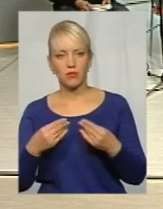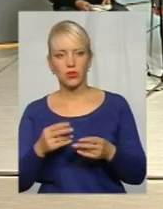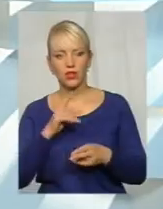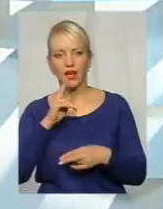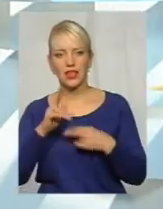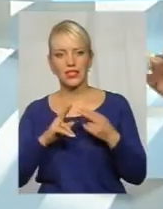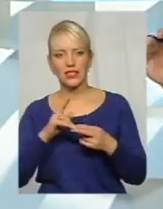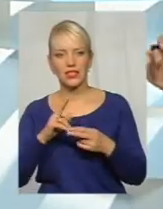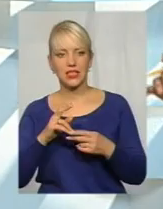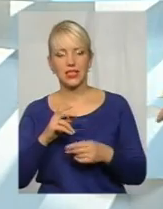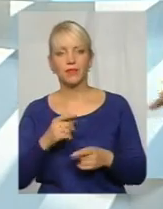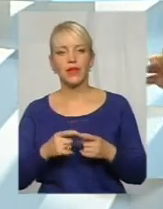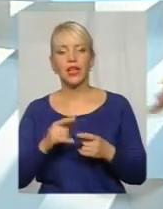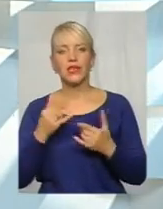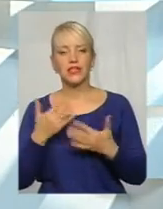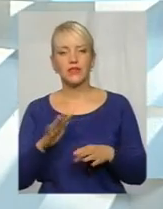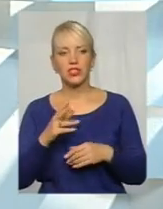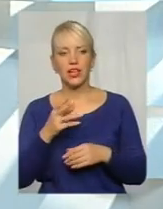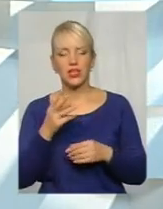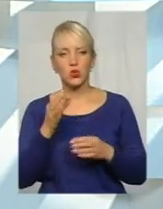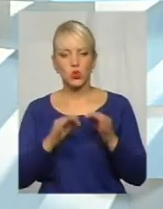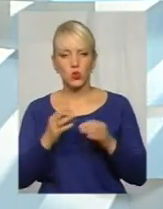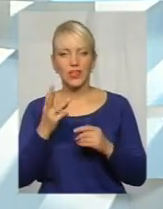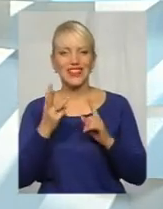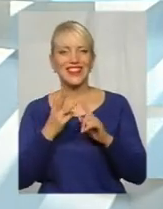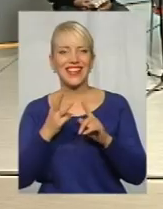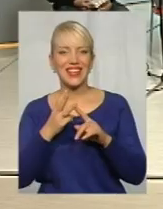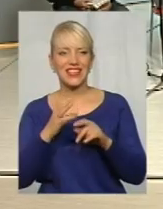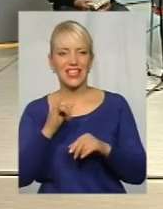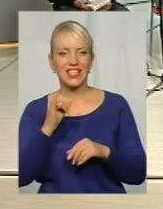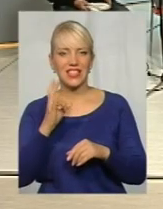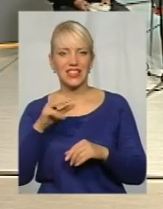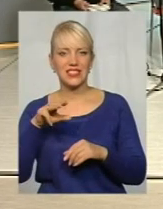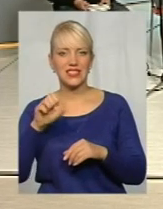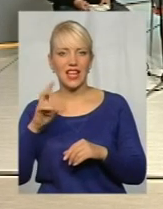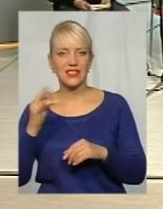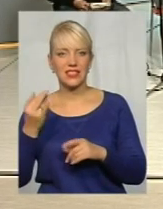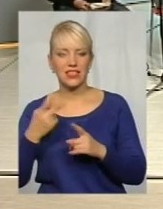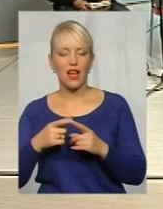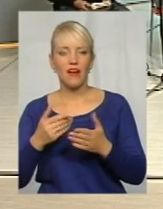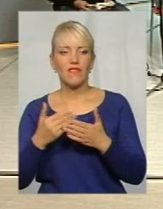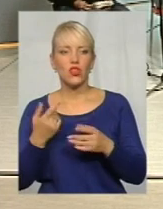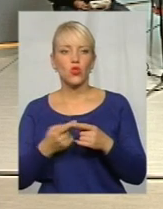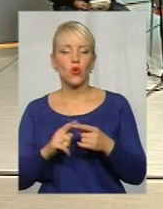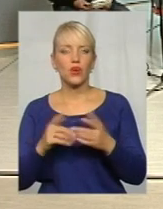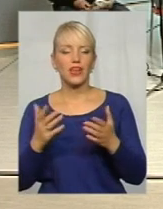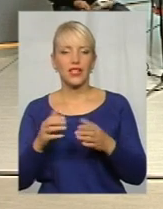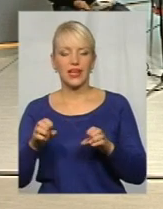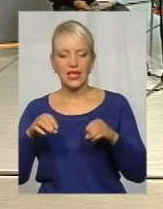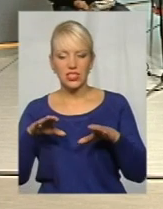скарга. Це вже суд третьої інстанції, так? Тобто, від того, яке рішення ухвалить він,